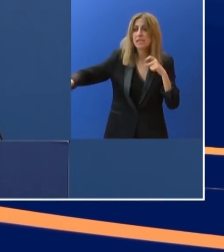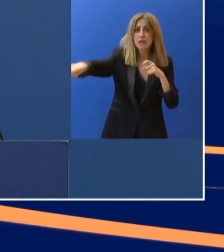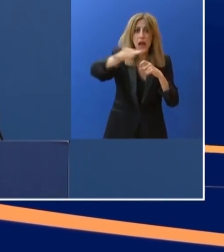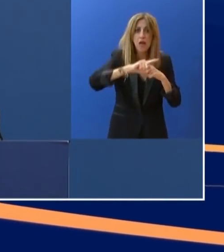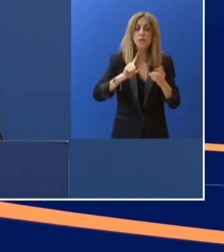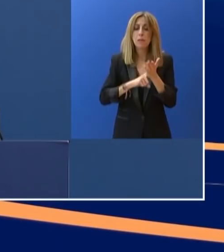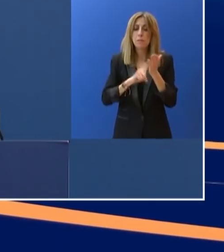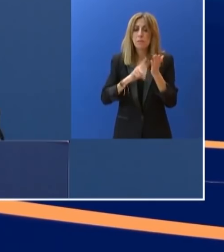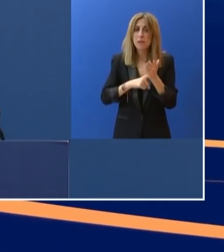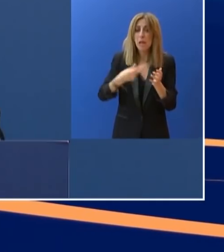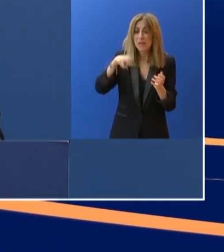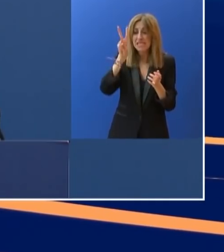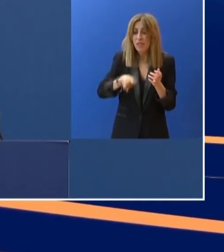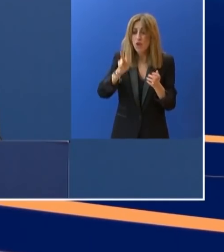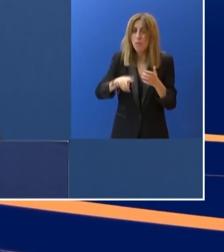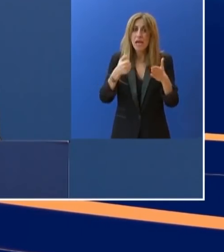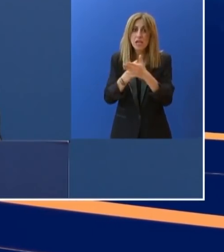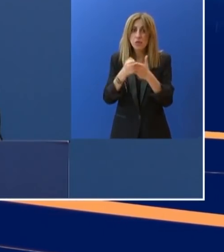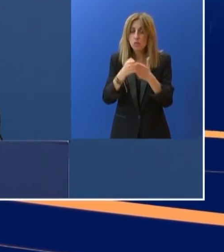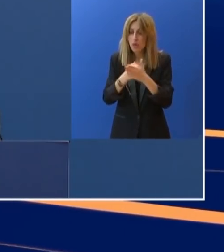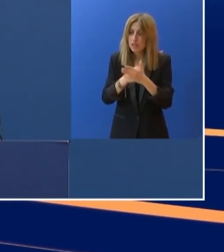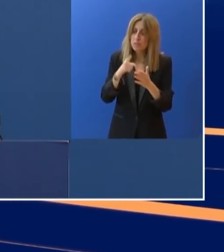τόνους πως σούπερ μάρκετ και φαρμακεία παραμένουν ανοιχτά, δεν κλείνουν.